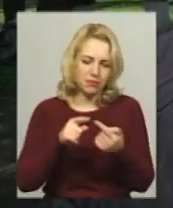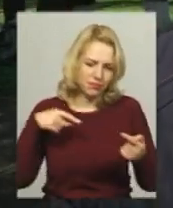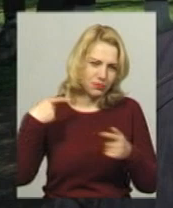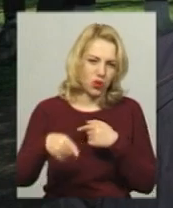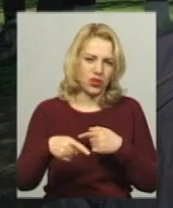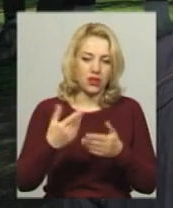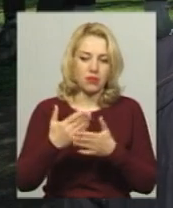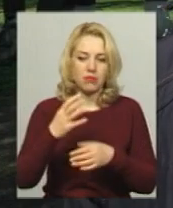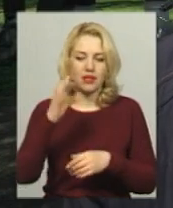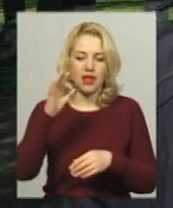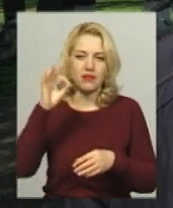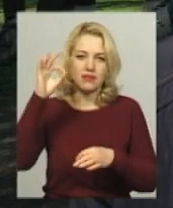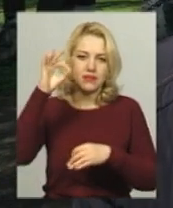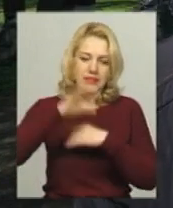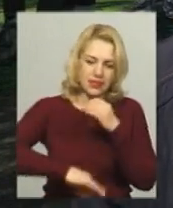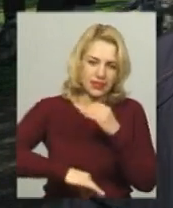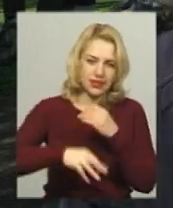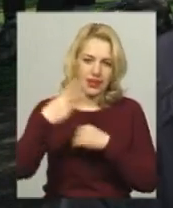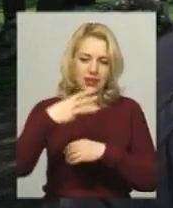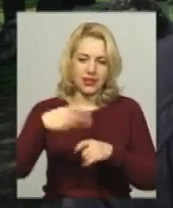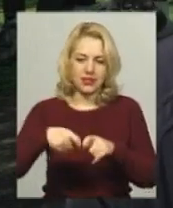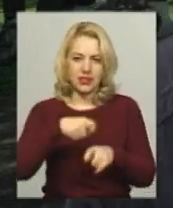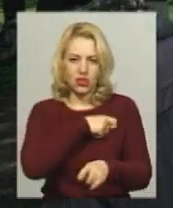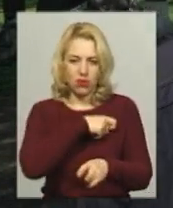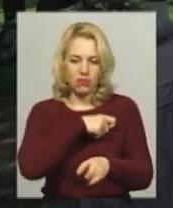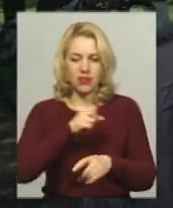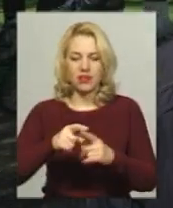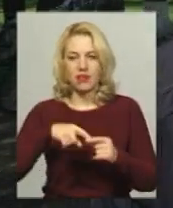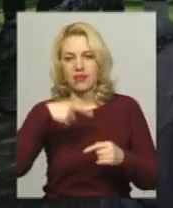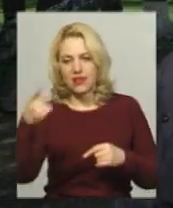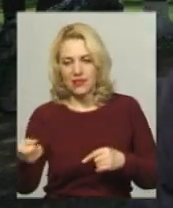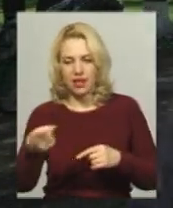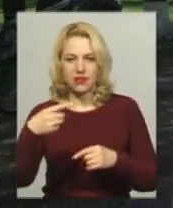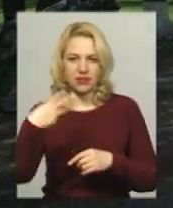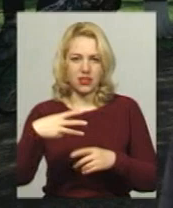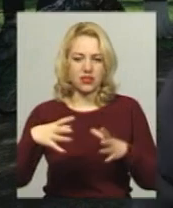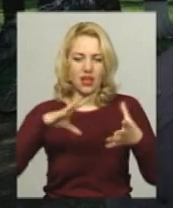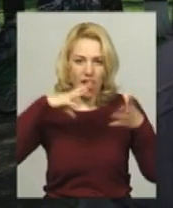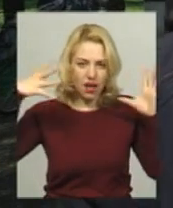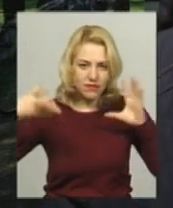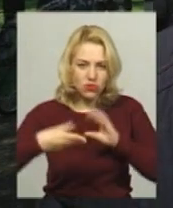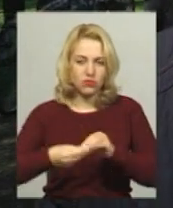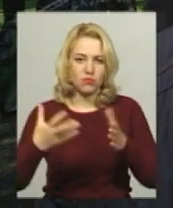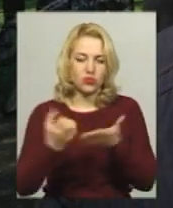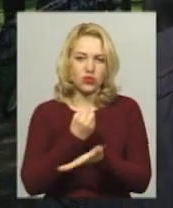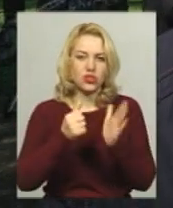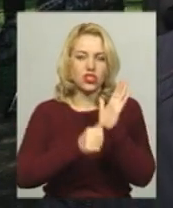наприклад, на схід 30 кілометрів до крайніх сіл і на захід 30, це виходить 60 кілометрів. І, на жаль,